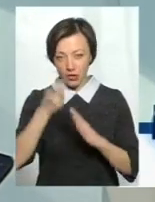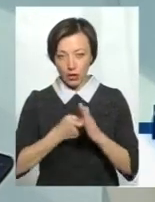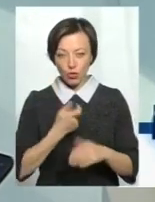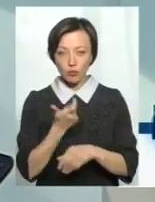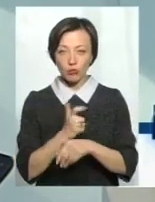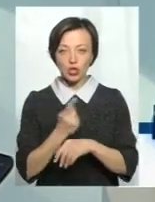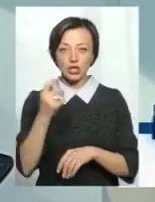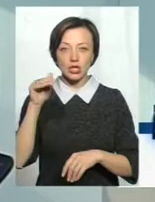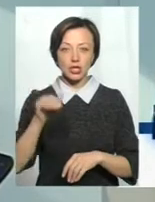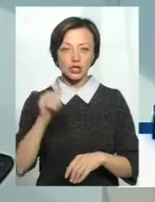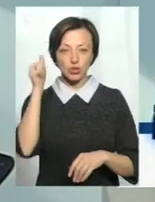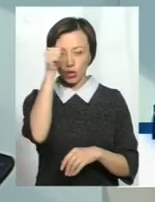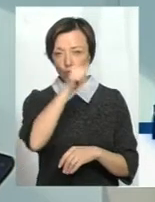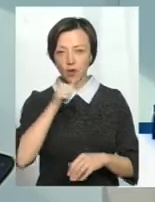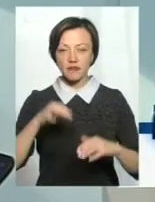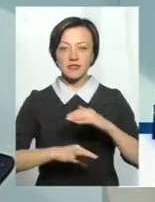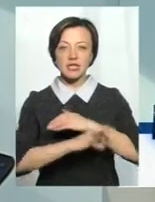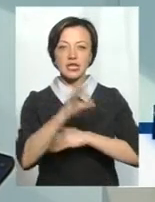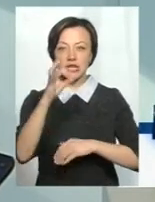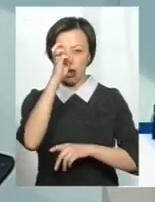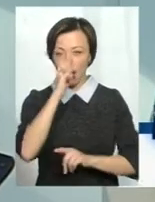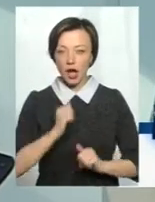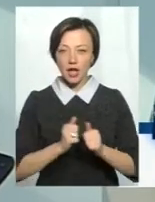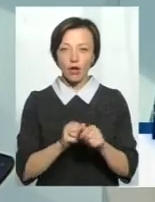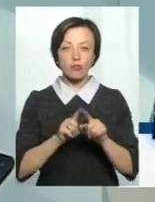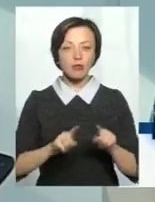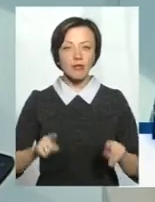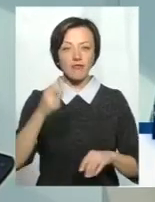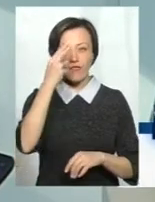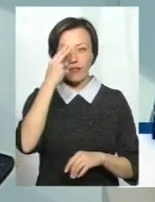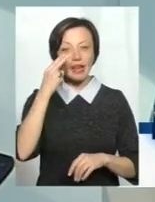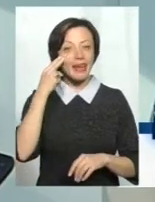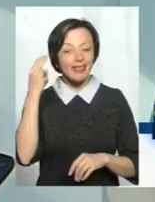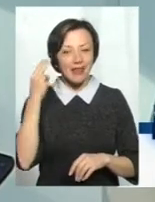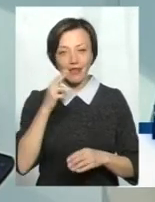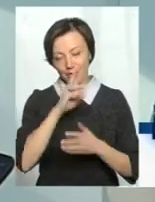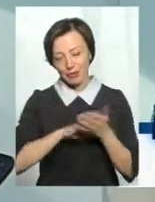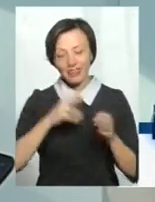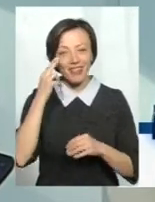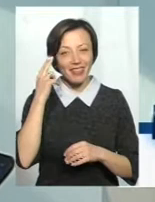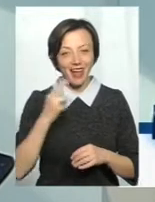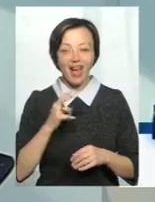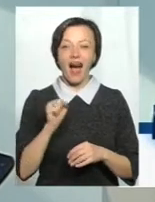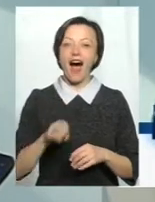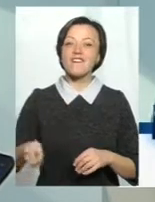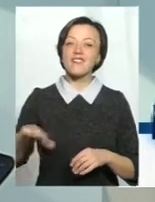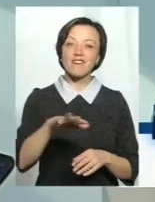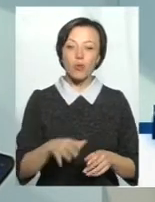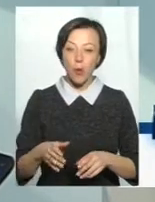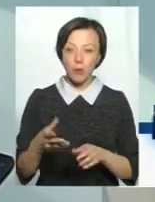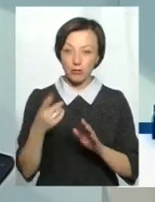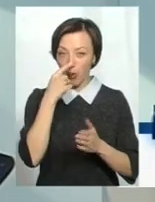Східніх країнах, особливо в Китаї, але в Європу вона завезена лише в минулому столітті.